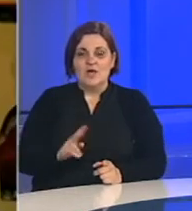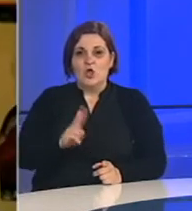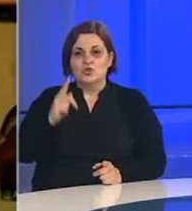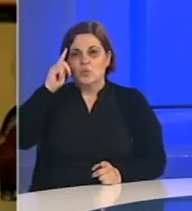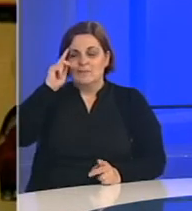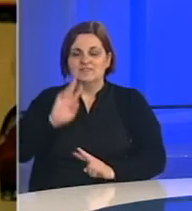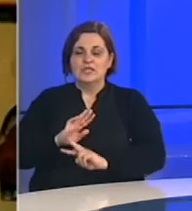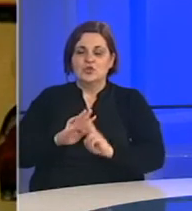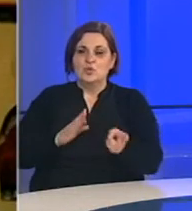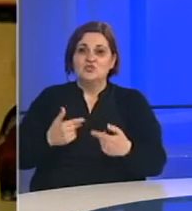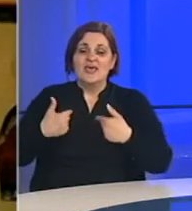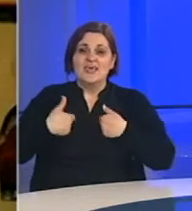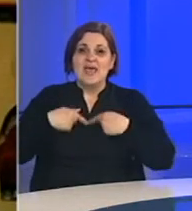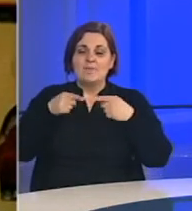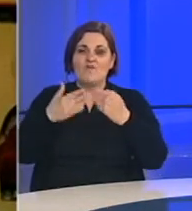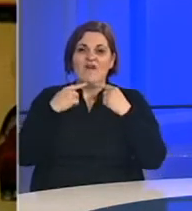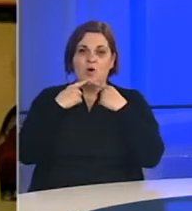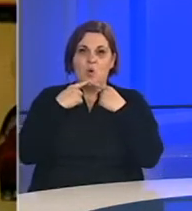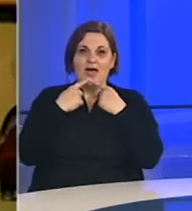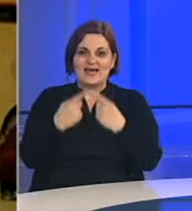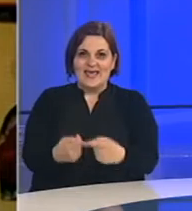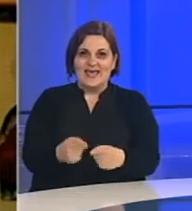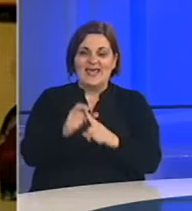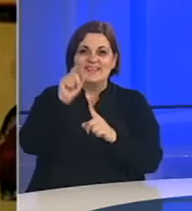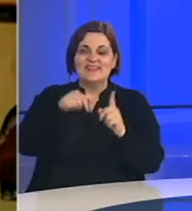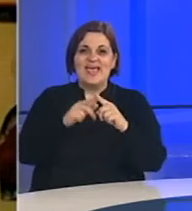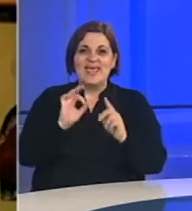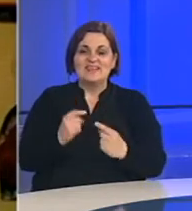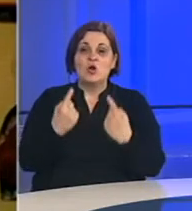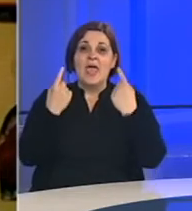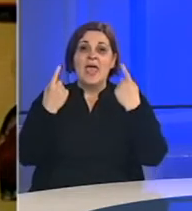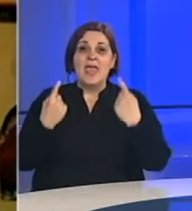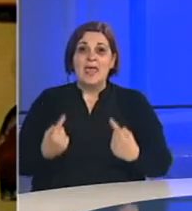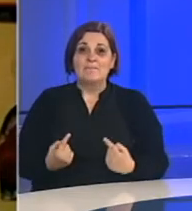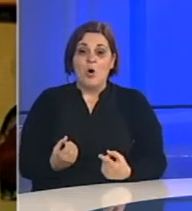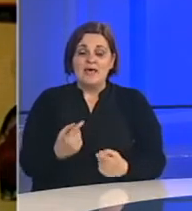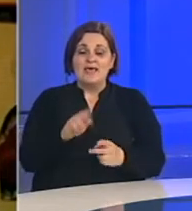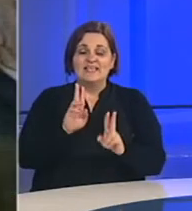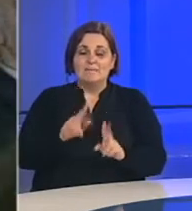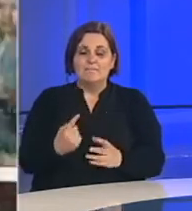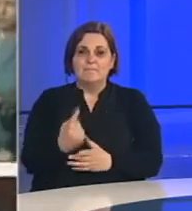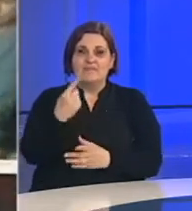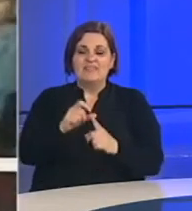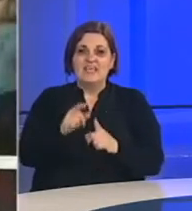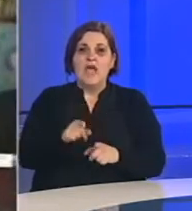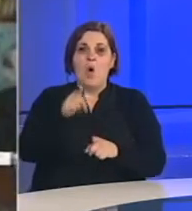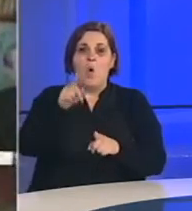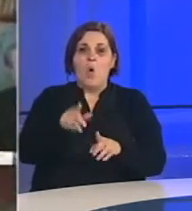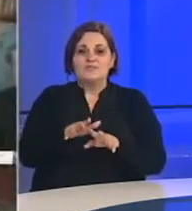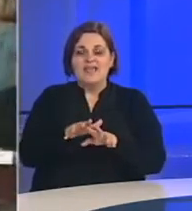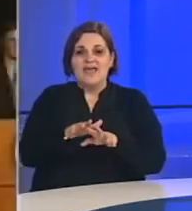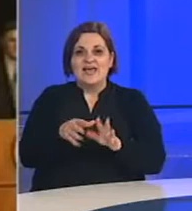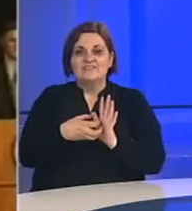misle drugčije. Ja bih ovako rekao, Dejton postoji, izvorni Dejton postoji, on se razvija